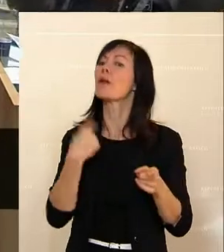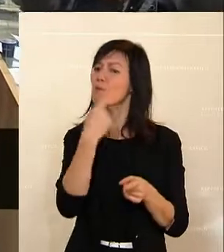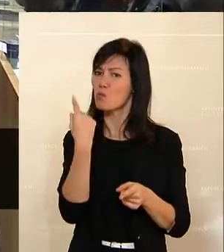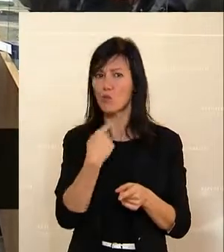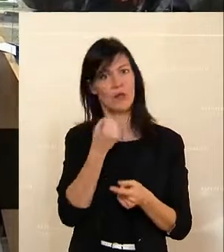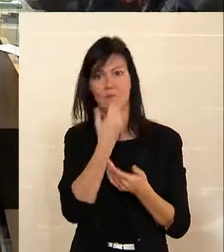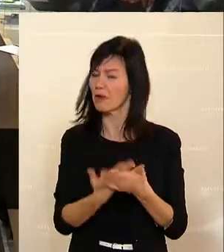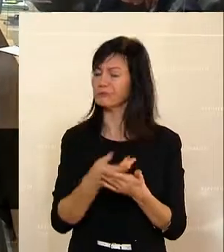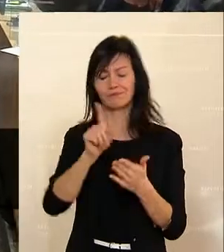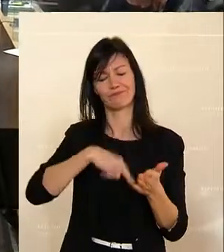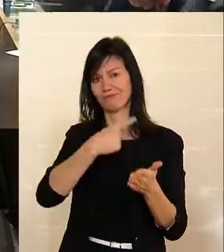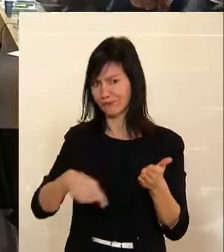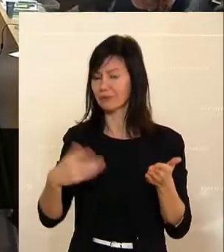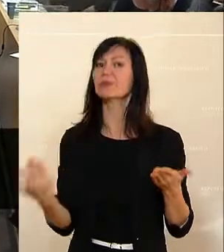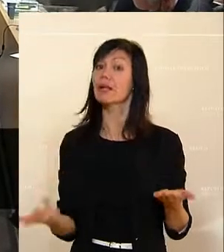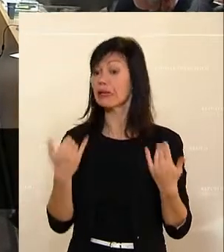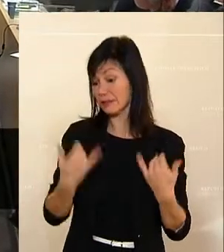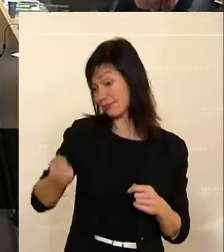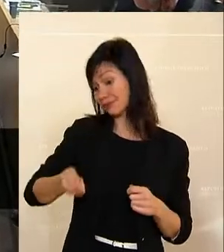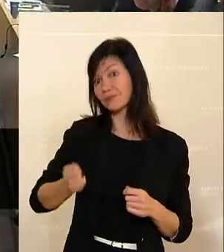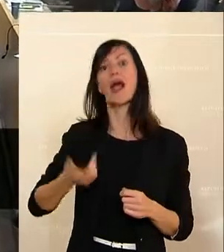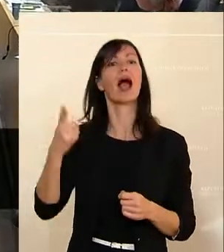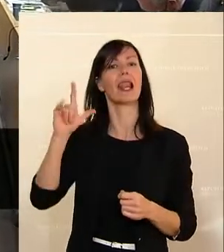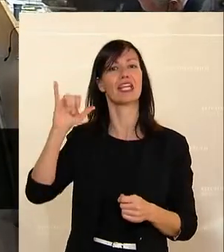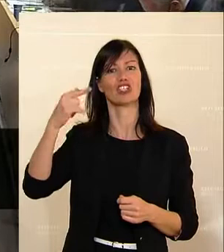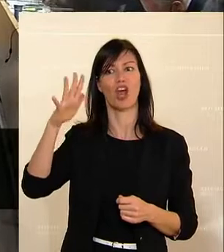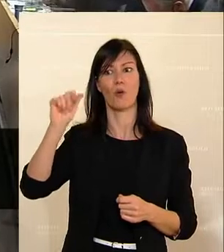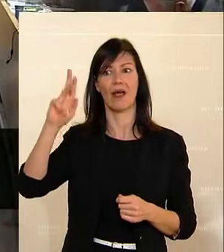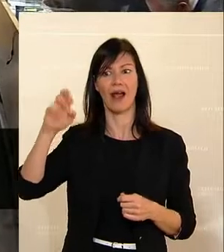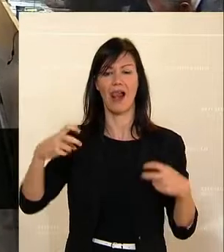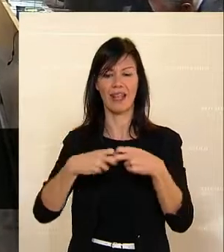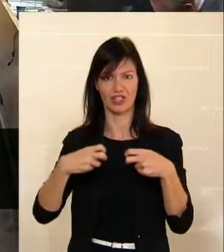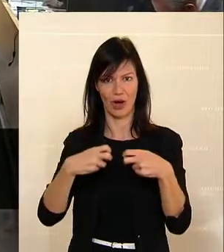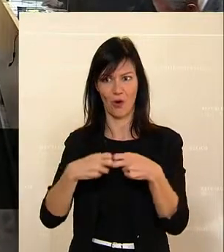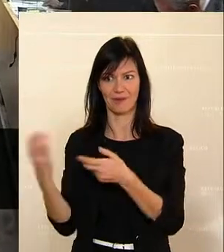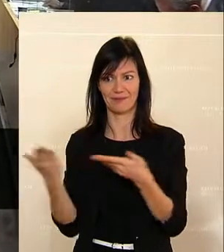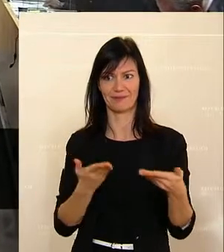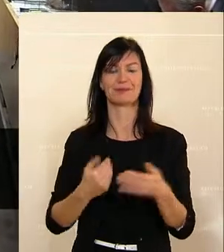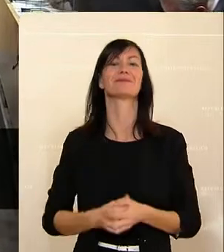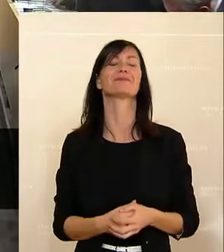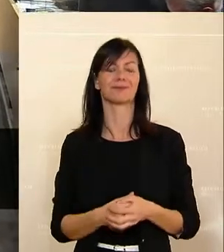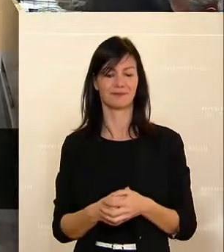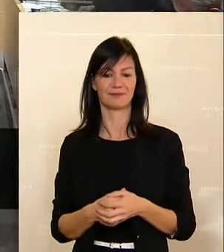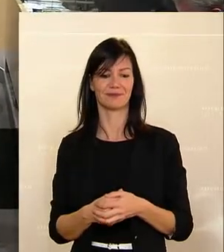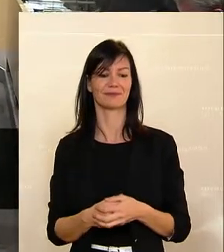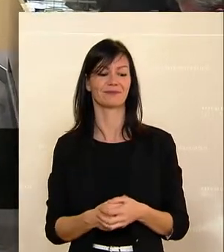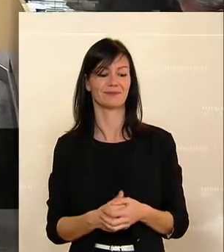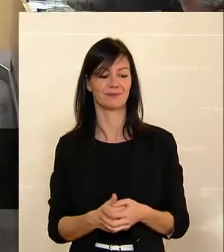Als erstes zu Wort gemeldet, hat sich der Anti-Atomsprecher der Grünen, Martin Litschauer.